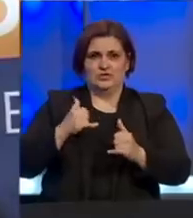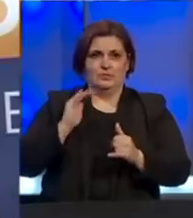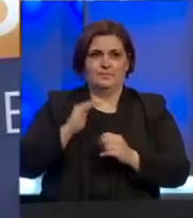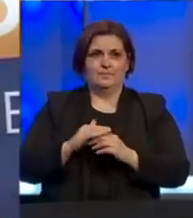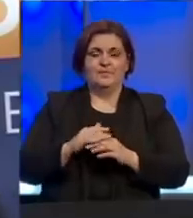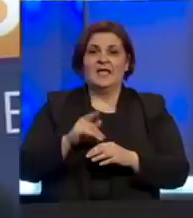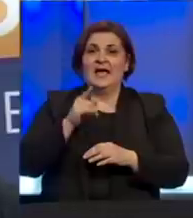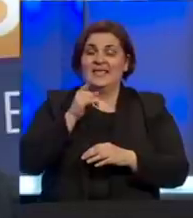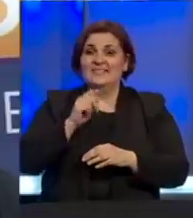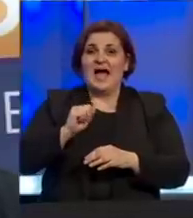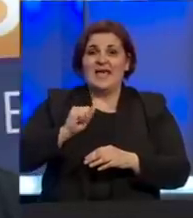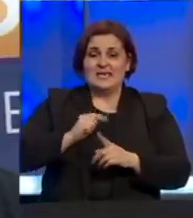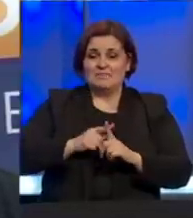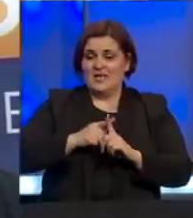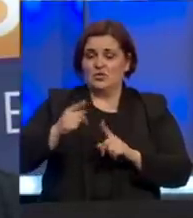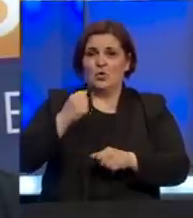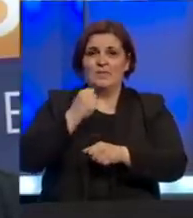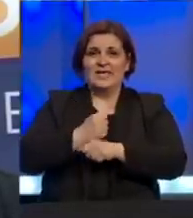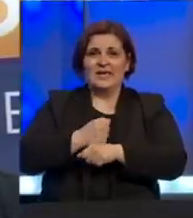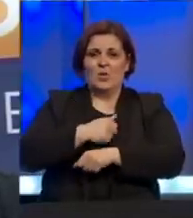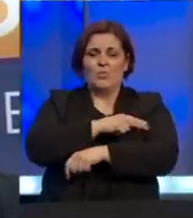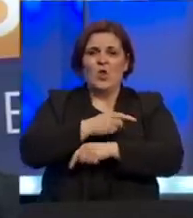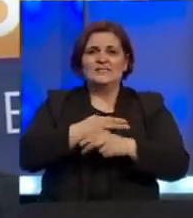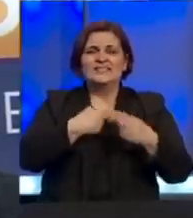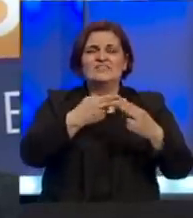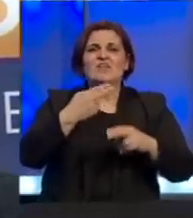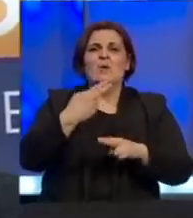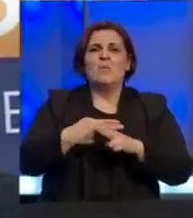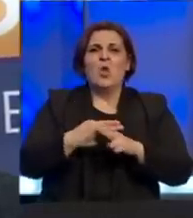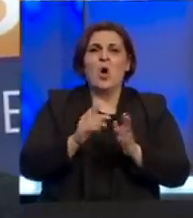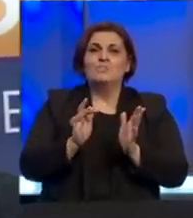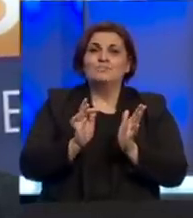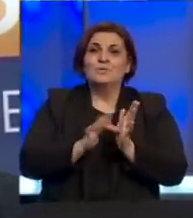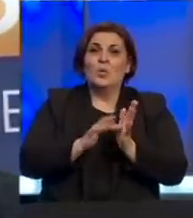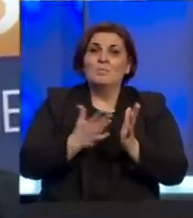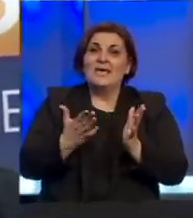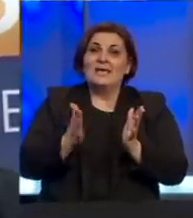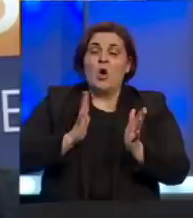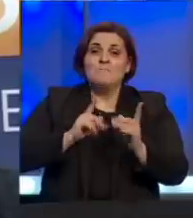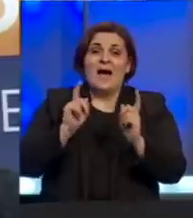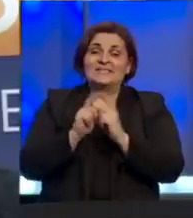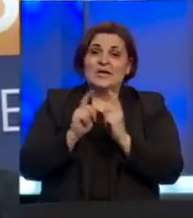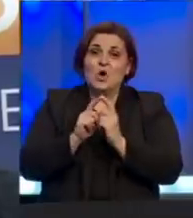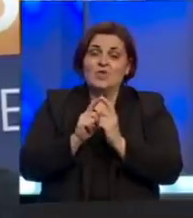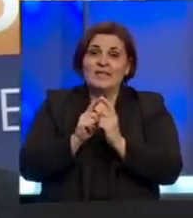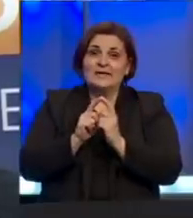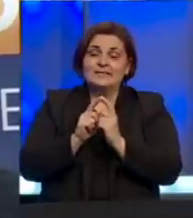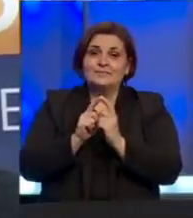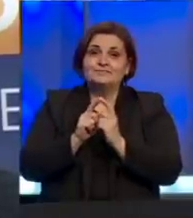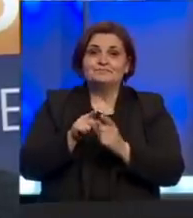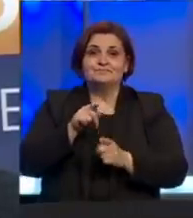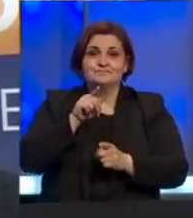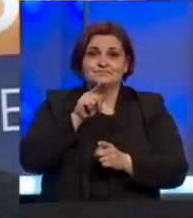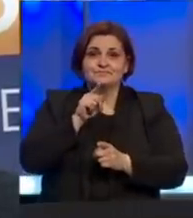S obzirom da je imao tijekom rada na klinici za infektivne bolesti umjereno rizičan kontakt, tako da je on